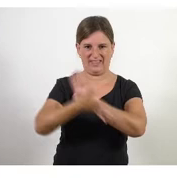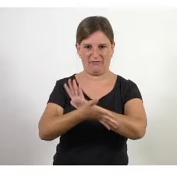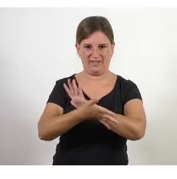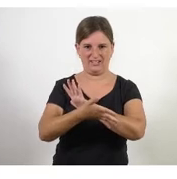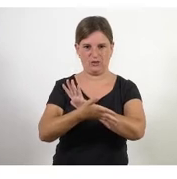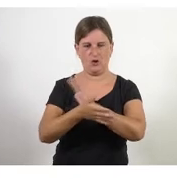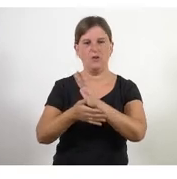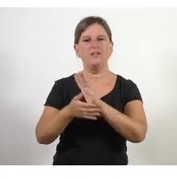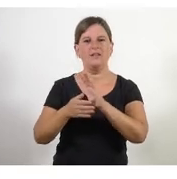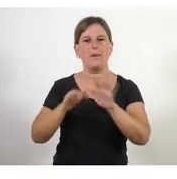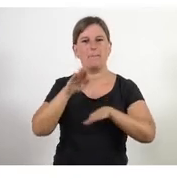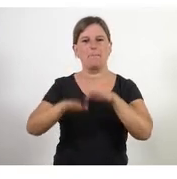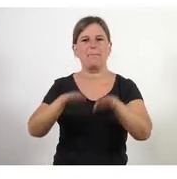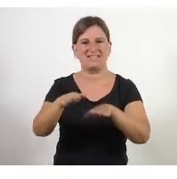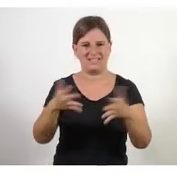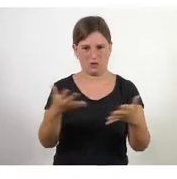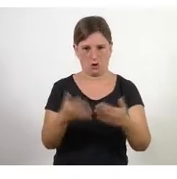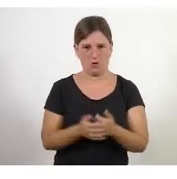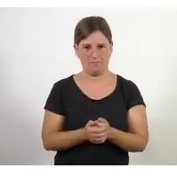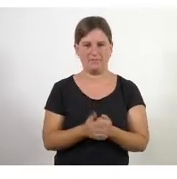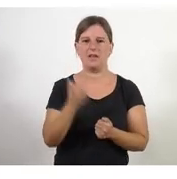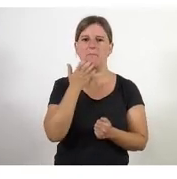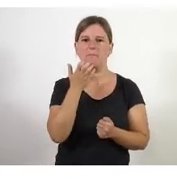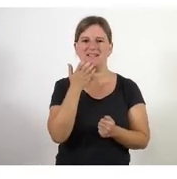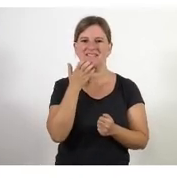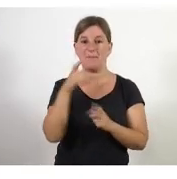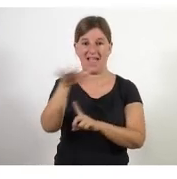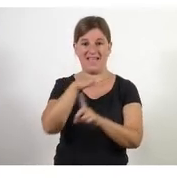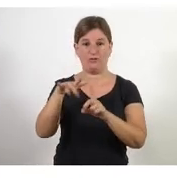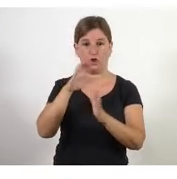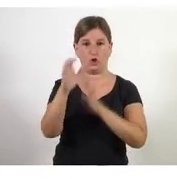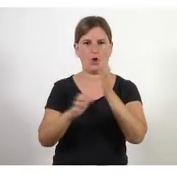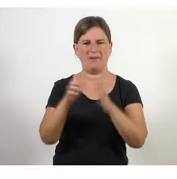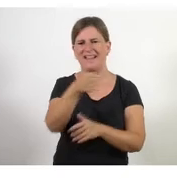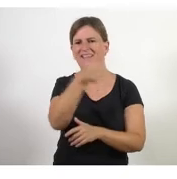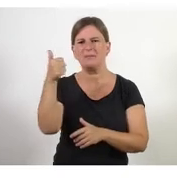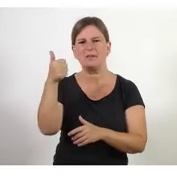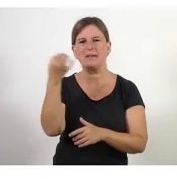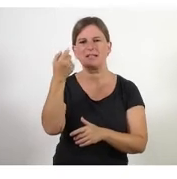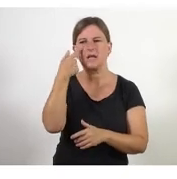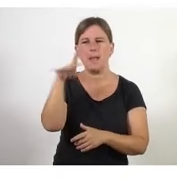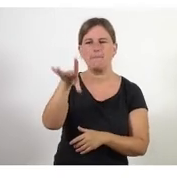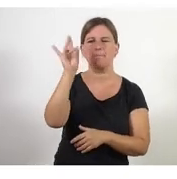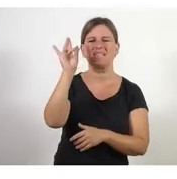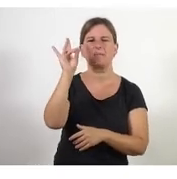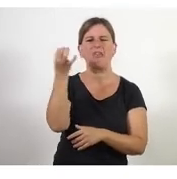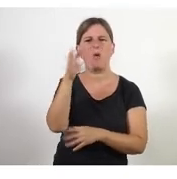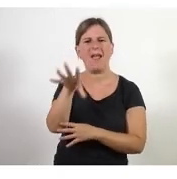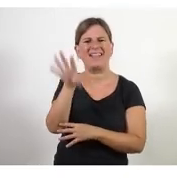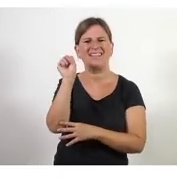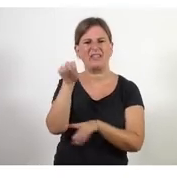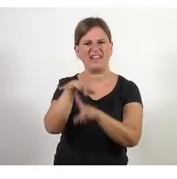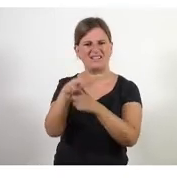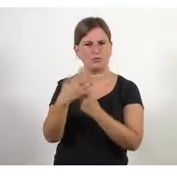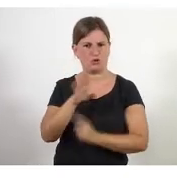quines passes segueixes per exemple quan estàs en un entorn complicat el primer que fas és percebre entendre què està passant